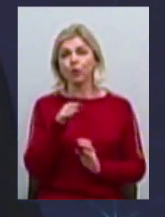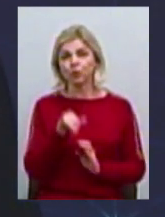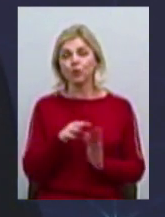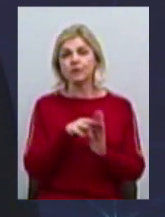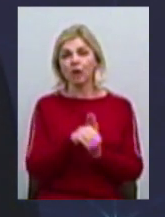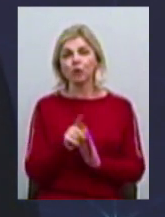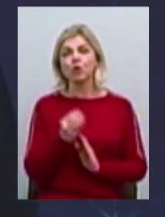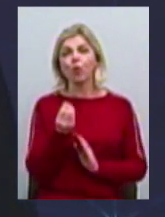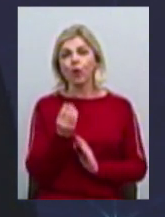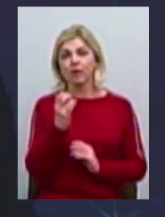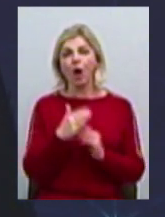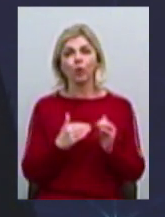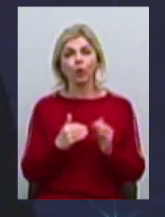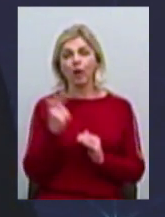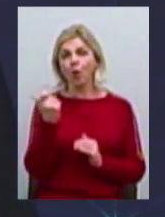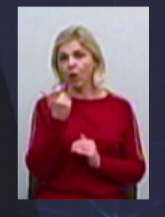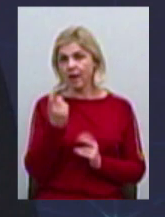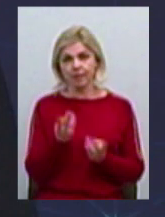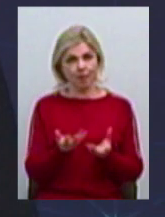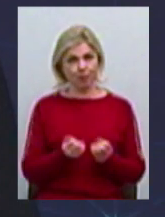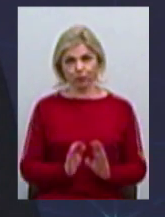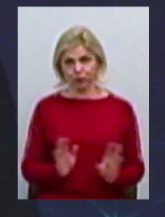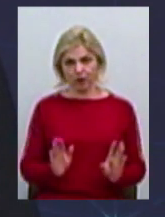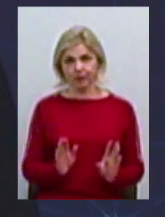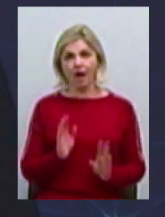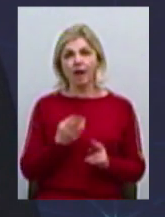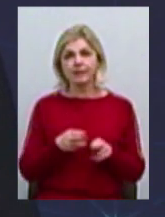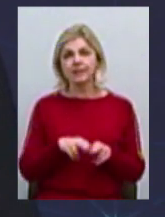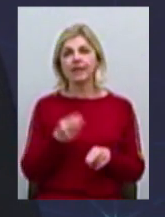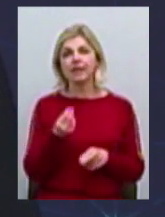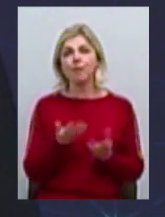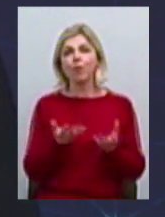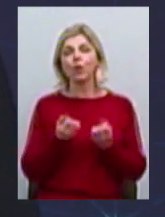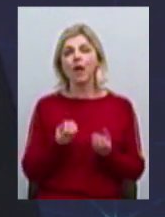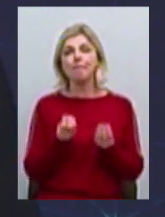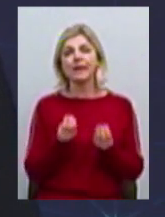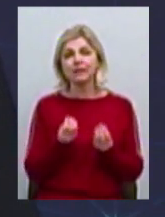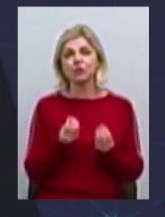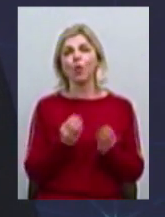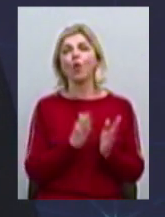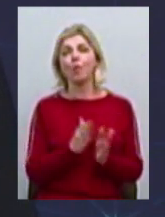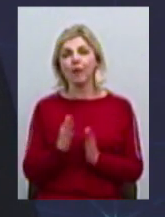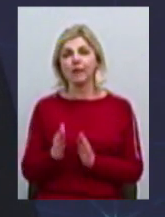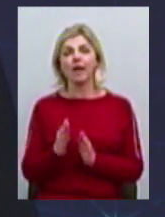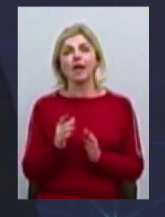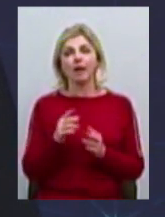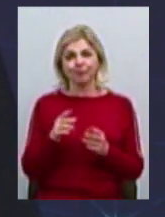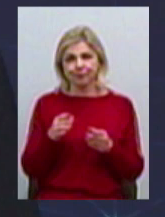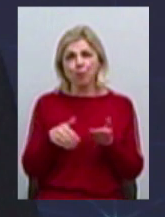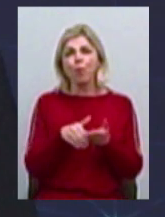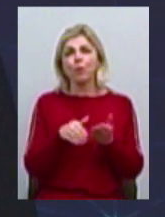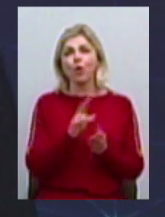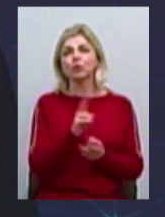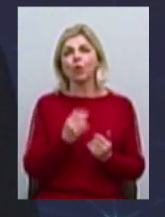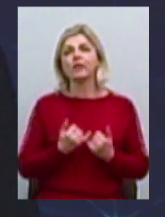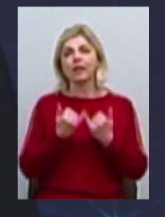кошти на руки власник ідеї не отримує. Ці кошти отримують бізнес-інкубатори, акселератори, які надаватимуть